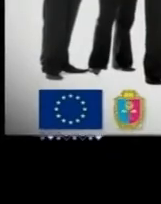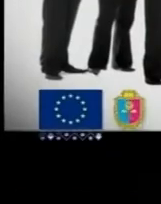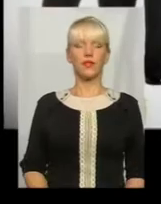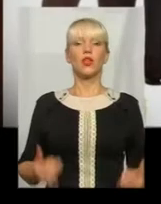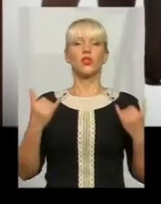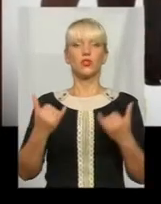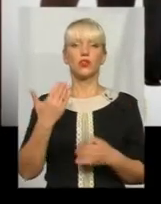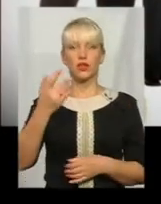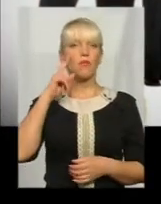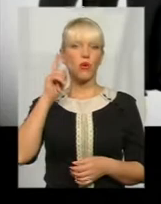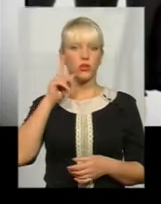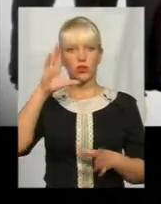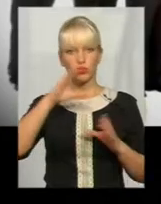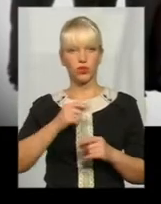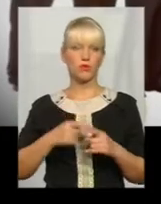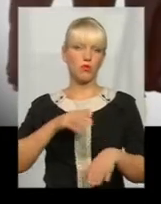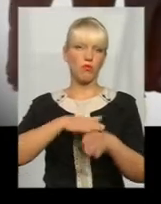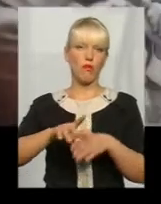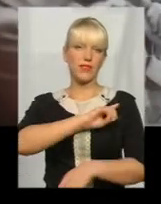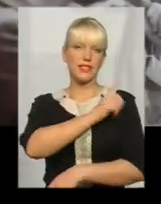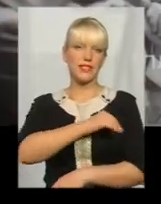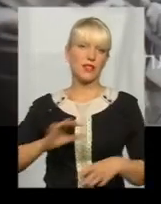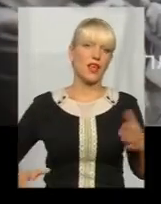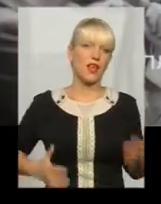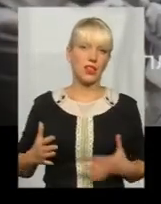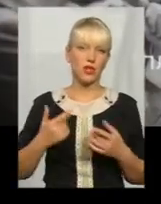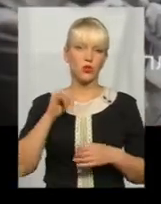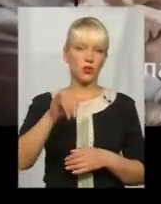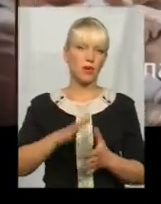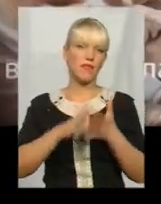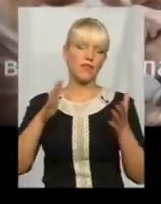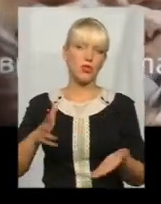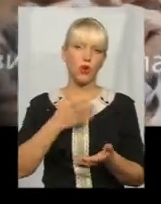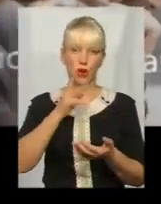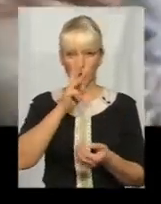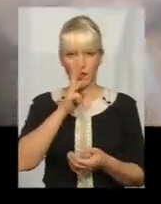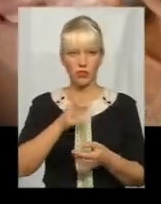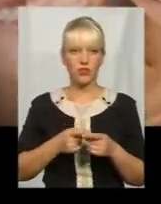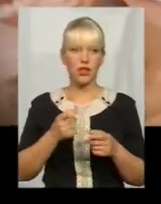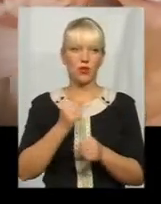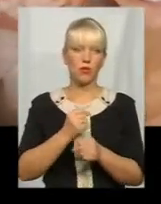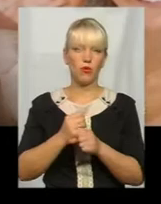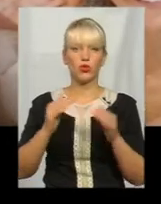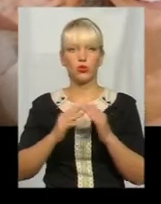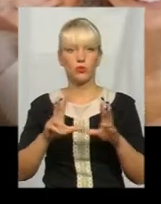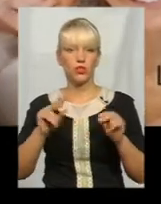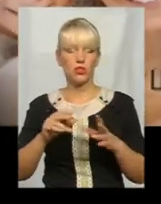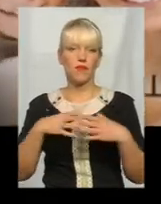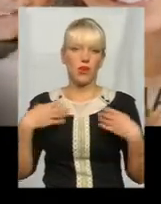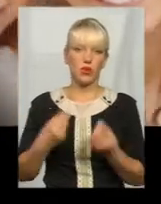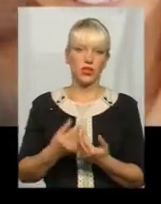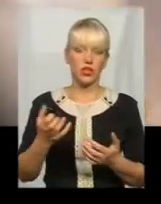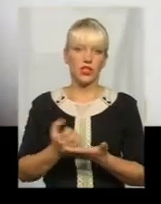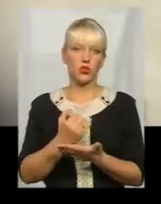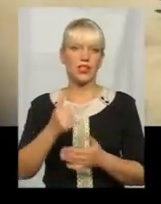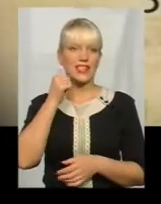Сьогодні ти молодий та успішний, повний сил та енергії. У тебе високооплачувана робота, вдома щаслива родина і достаток. Але